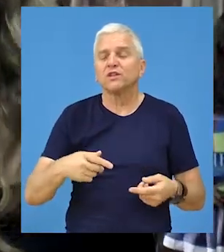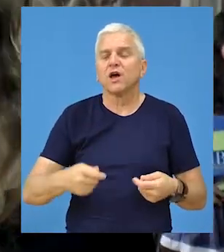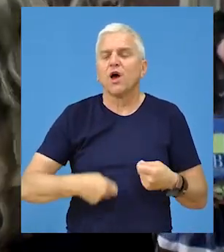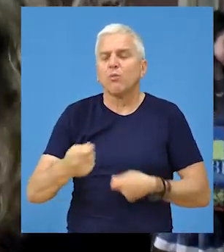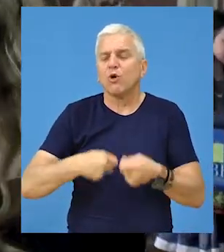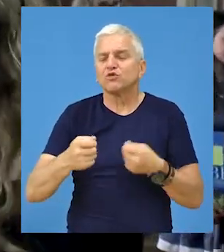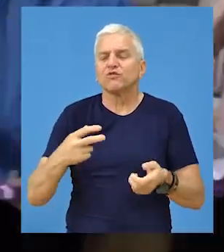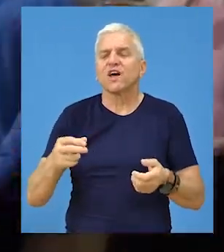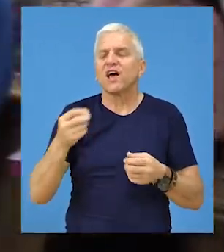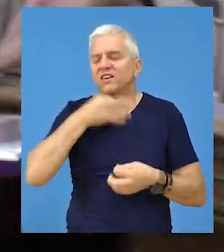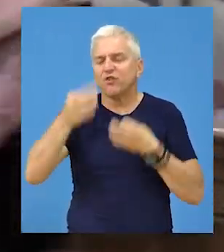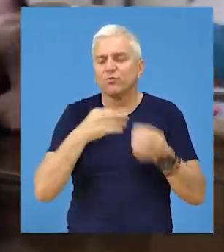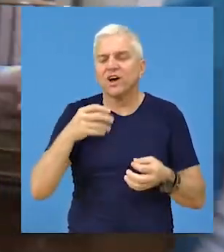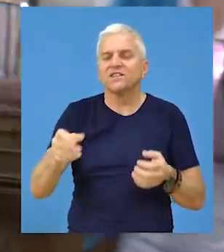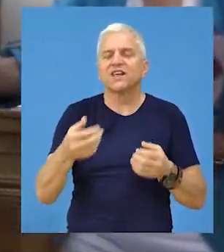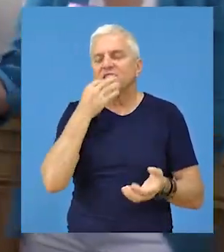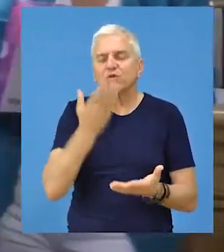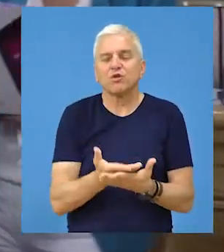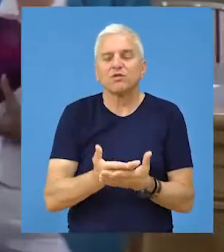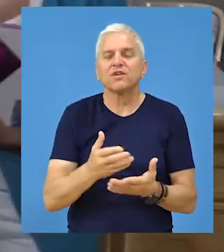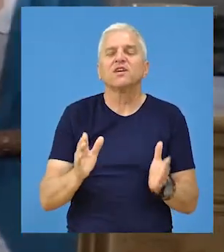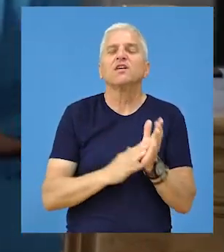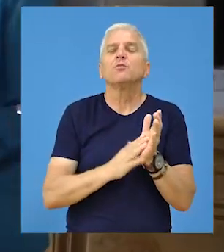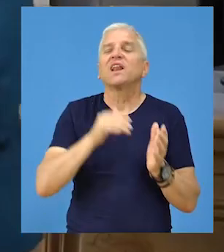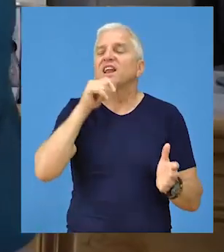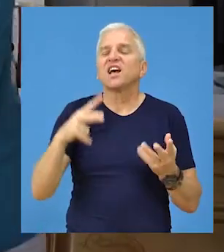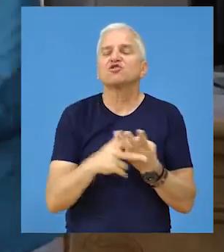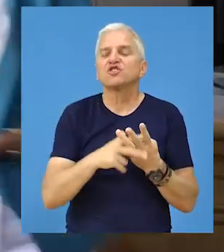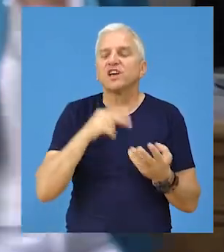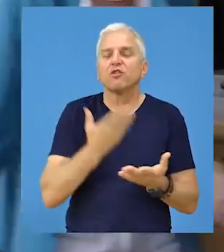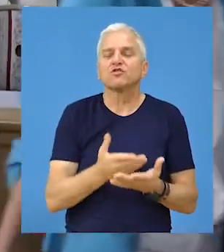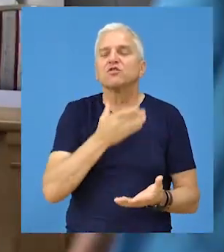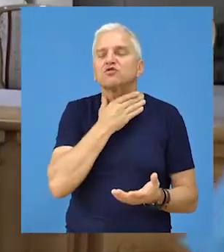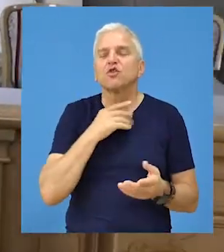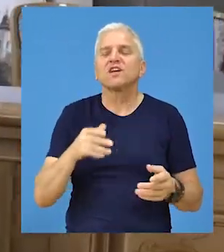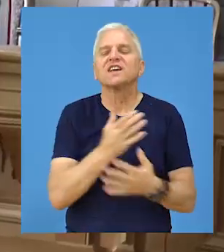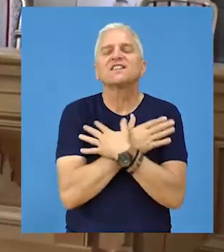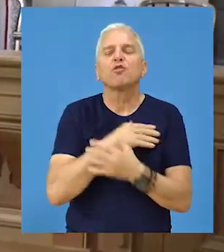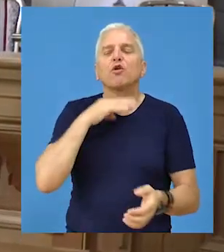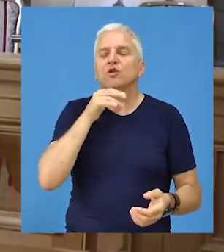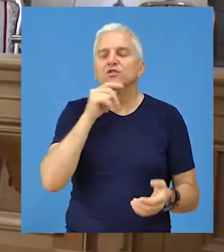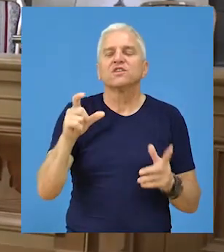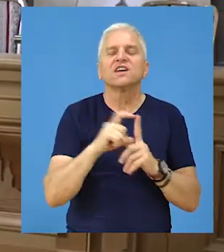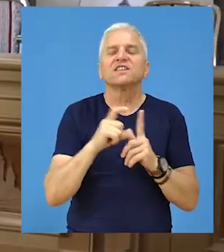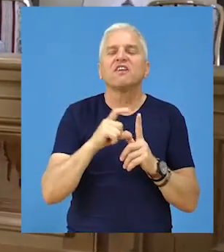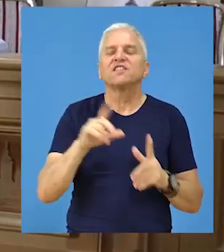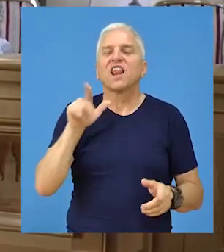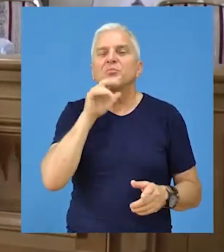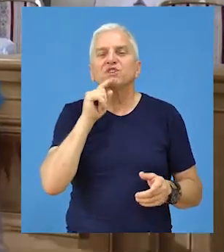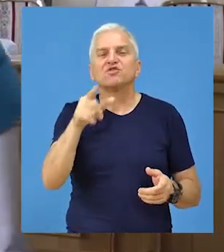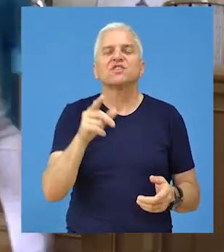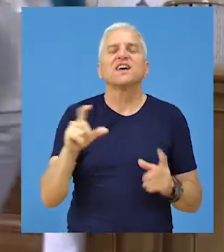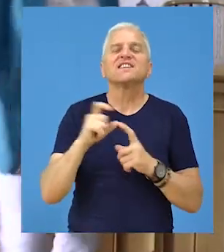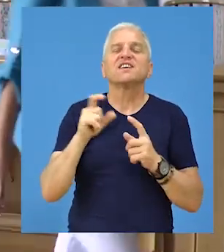poslovnih informatika. Među osnovcima džaci generacije su Milana Ševo iz osnovne škole Zdravko-Gložanski, David